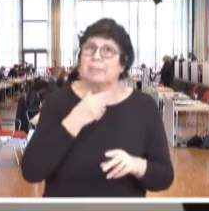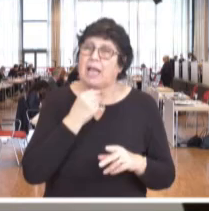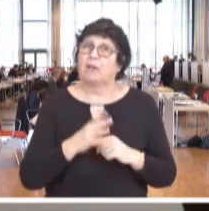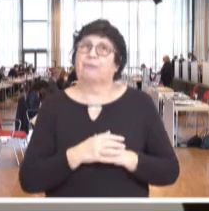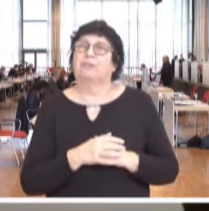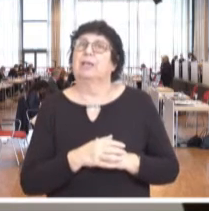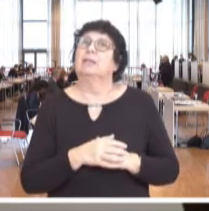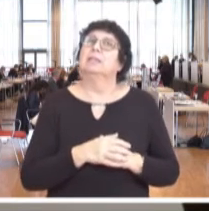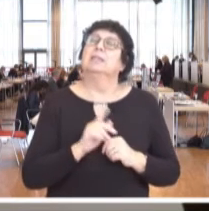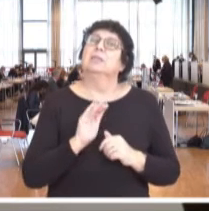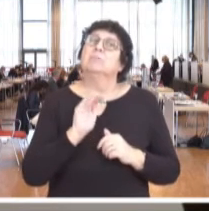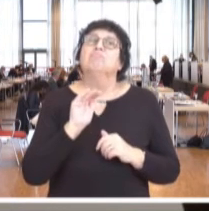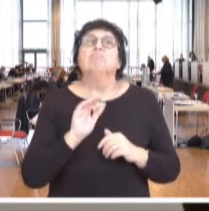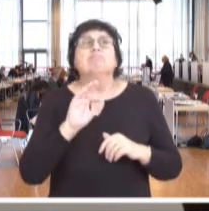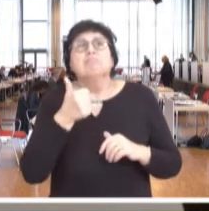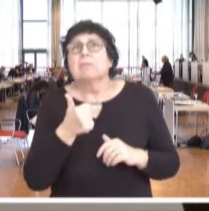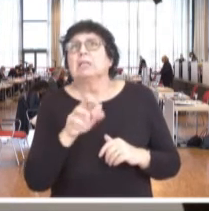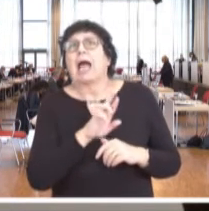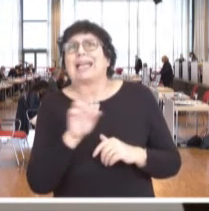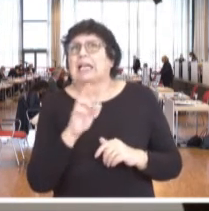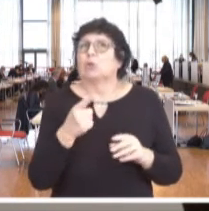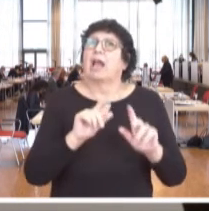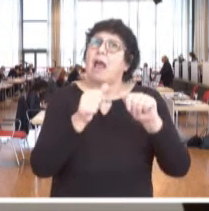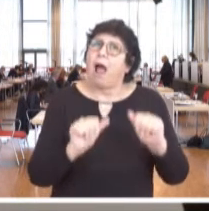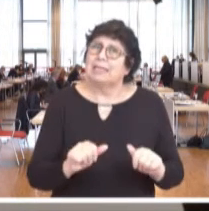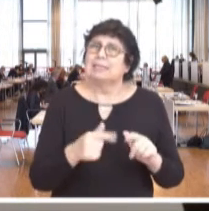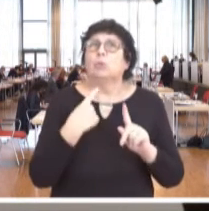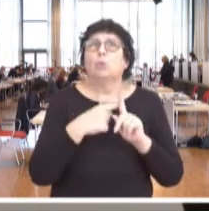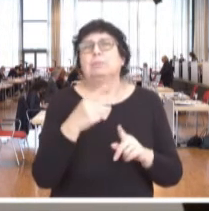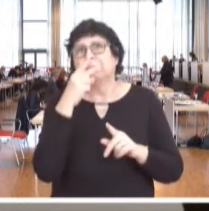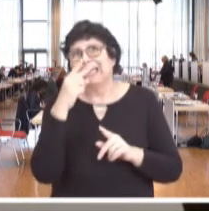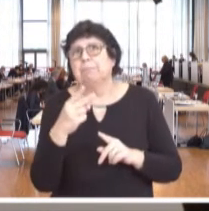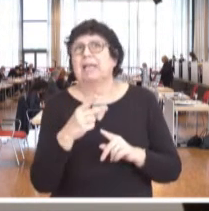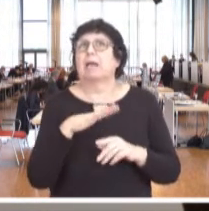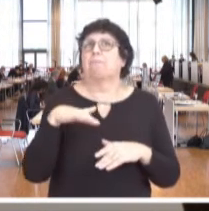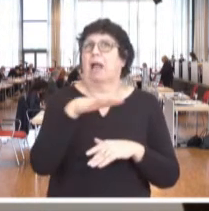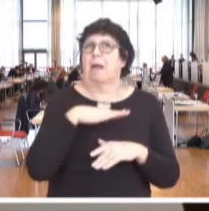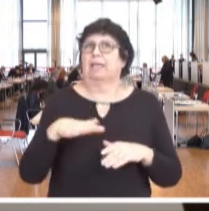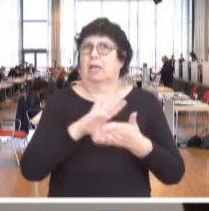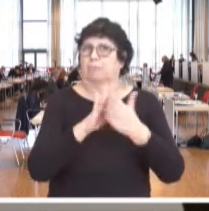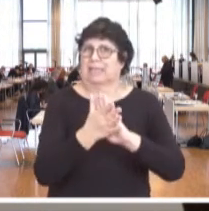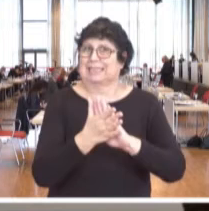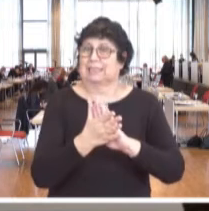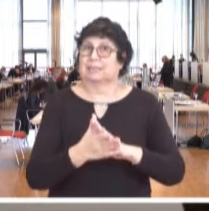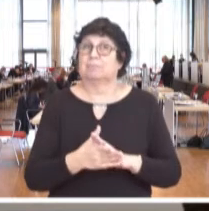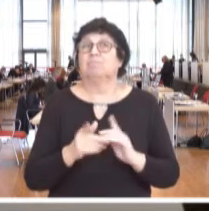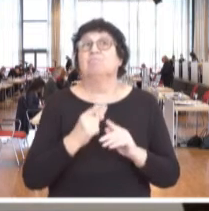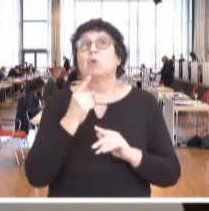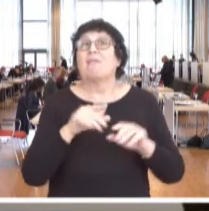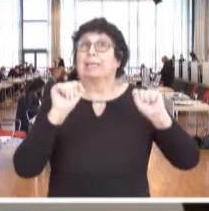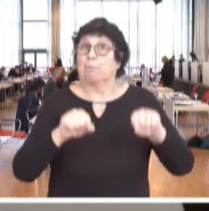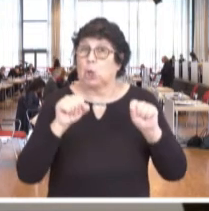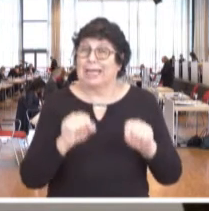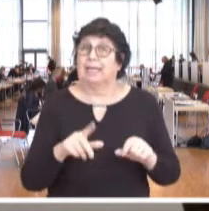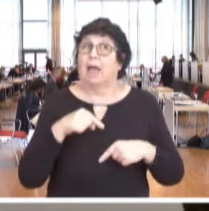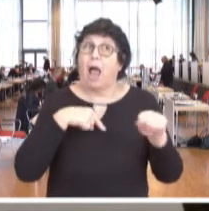überwiegend redaktioneller Art und im Hinblick auf die parlamentarische Praxis. Soweit möglich werden die im